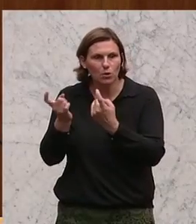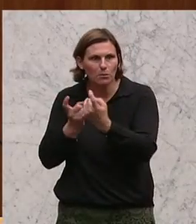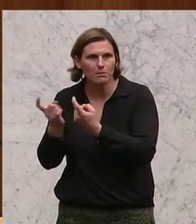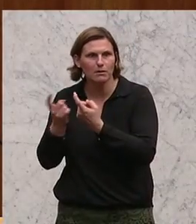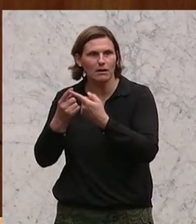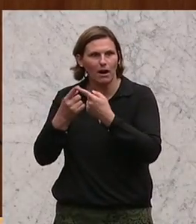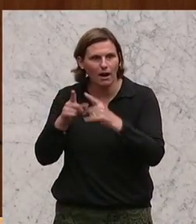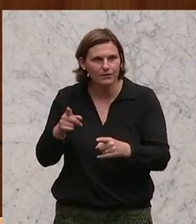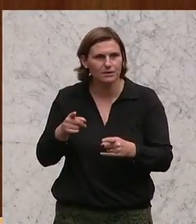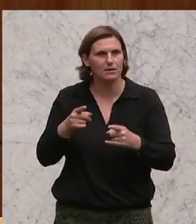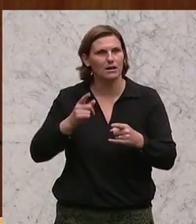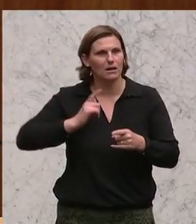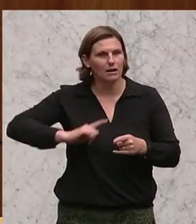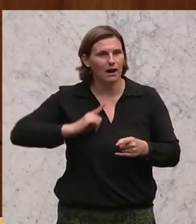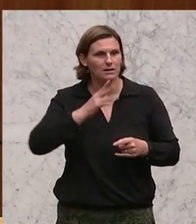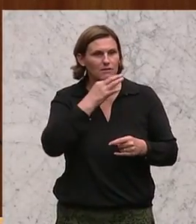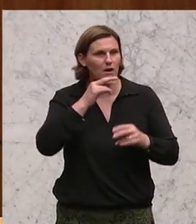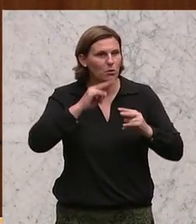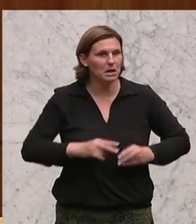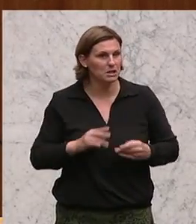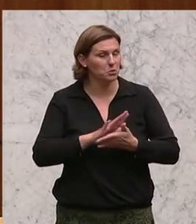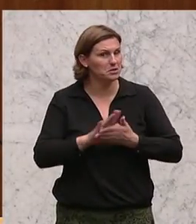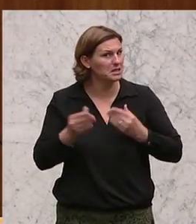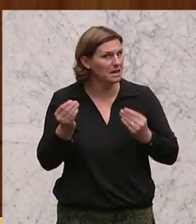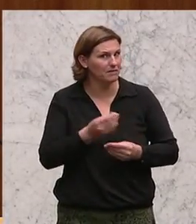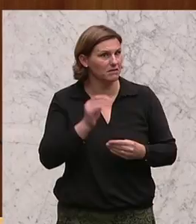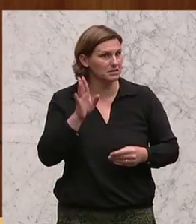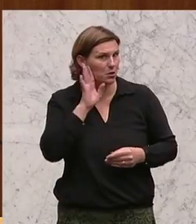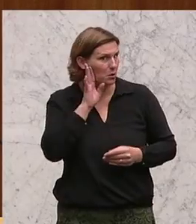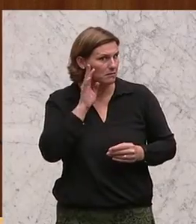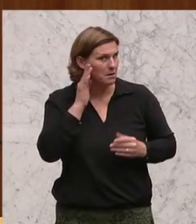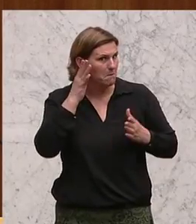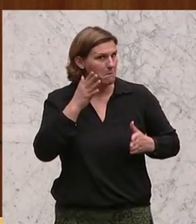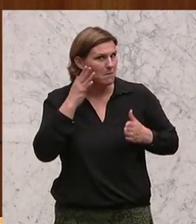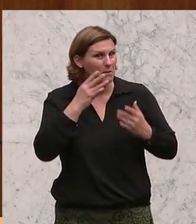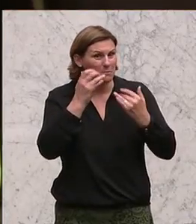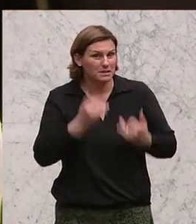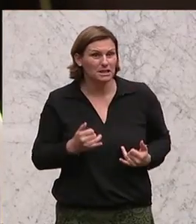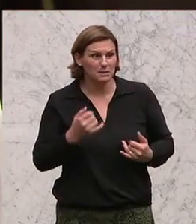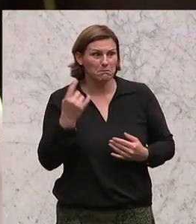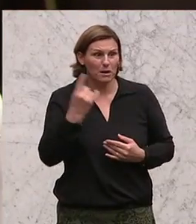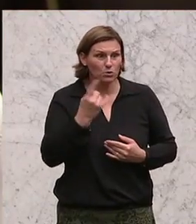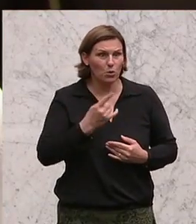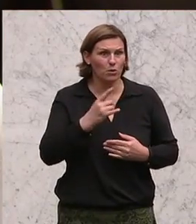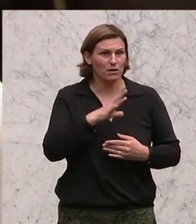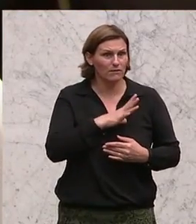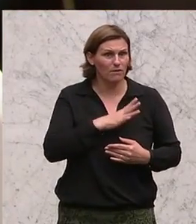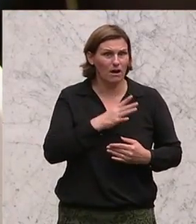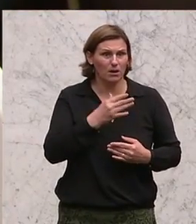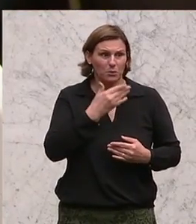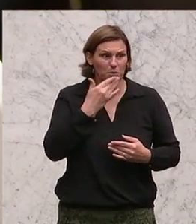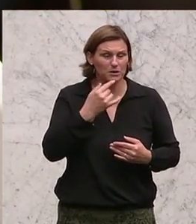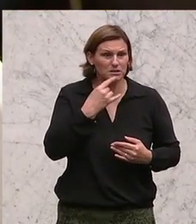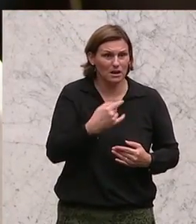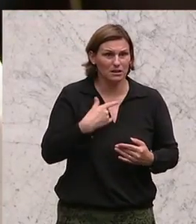und leider von Frauenrechten noch nie etwas gehört haben. Und diese Bedrohung wurde leider nicht angesprochen und das finde ich sehr, sehr schade. Ich